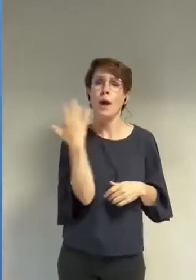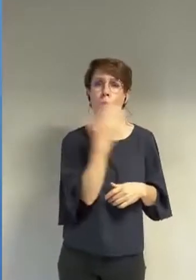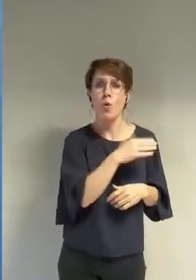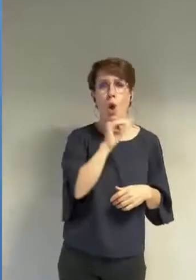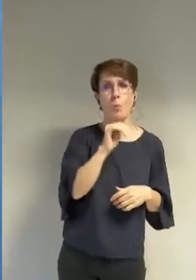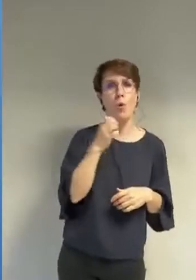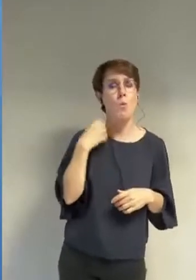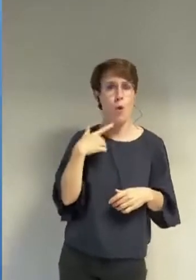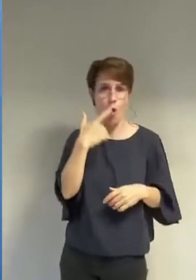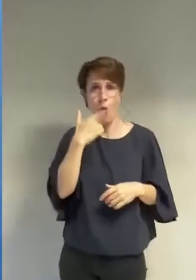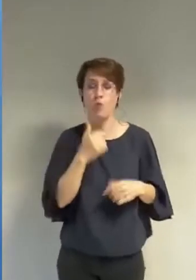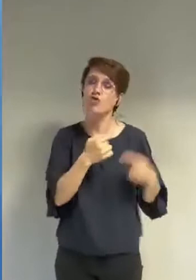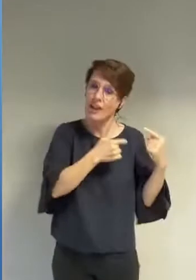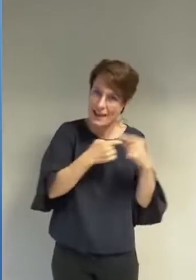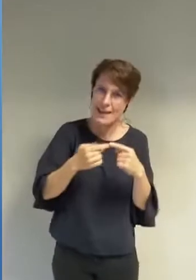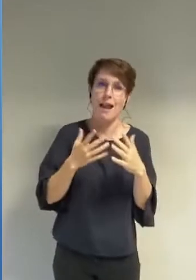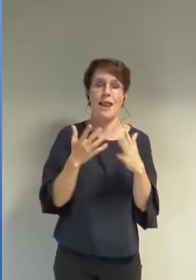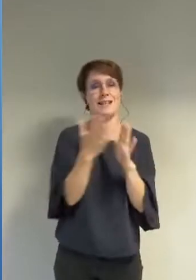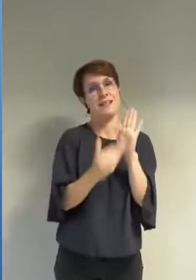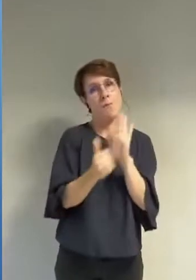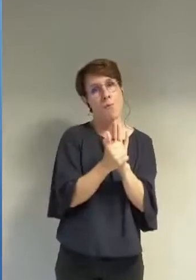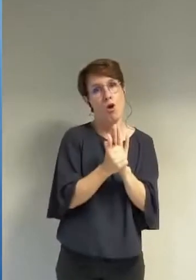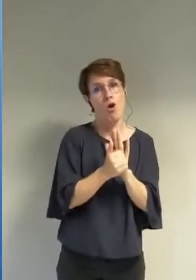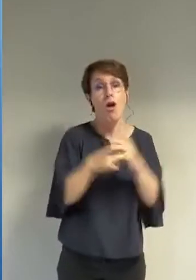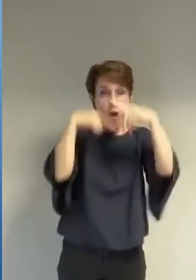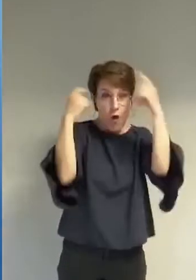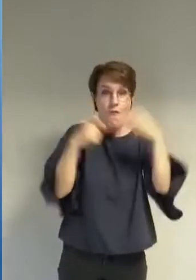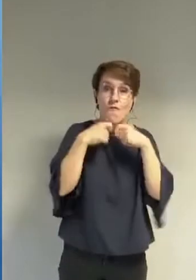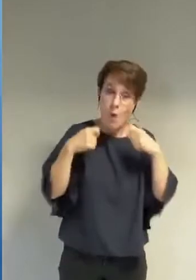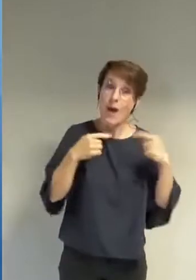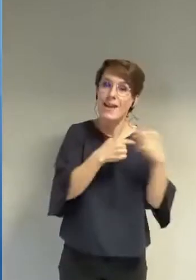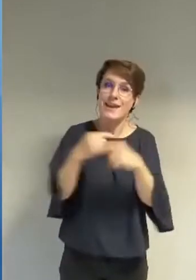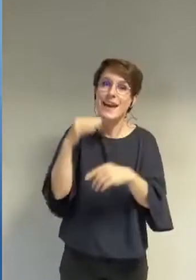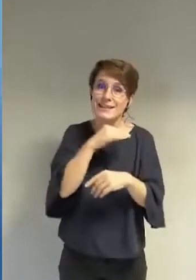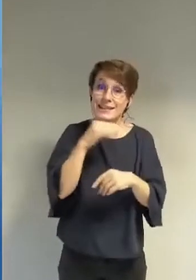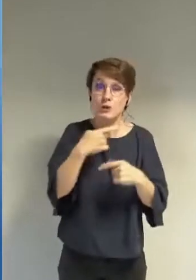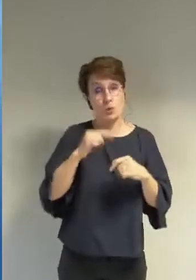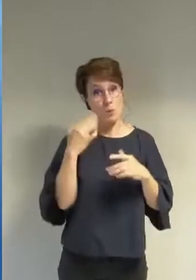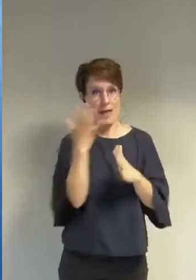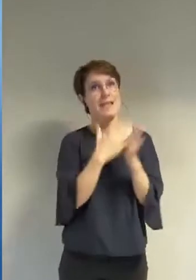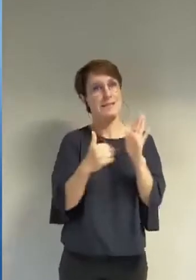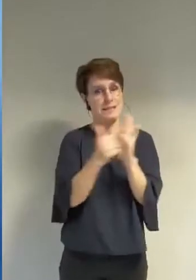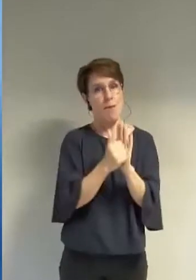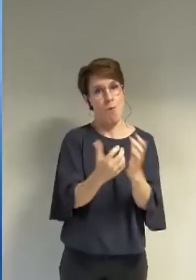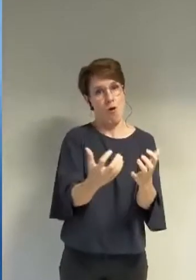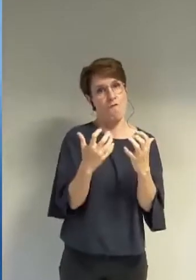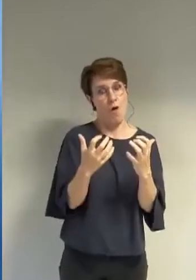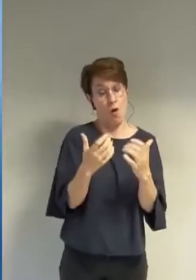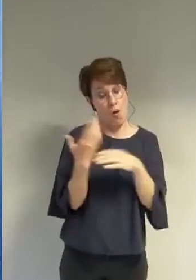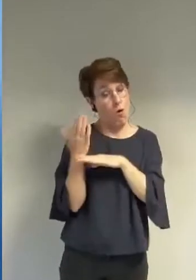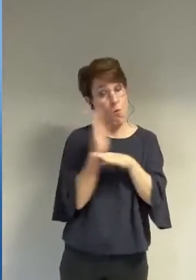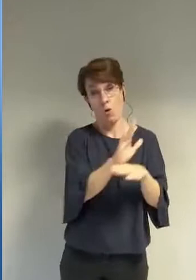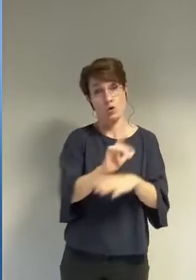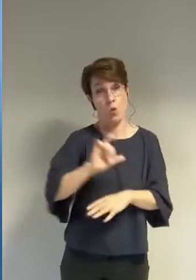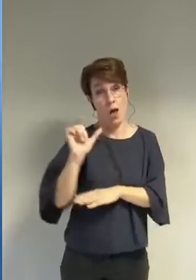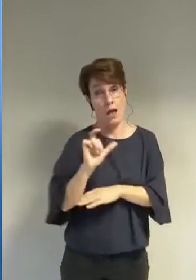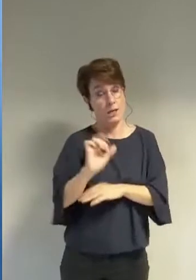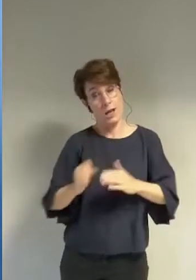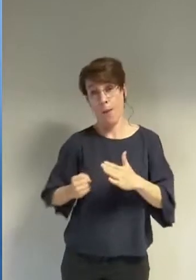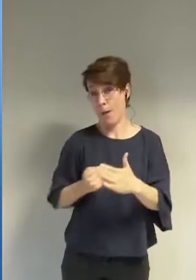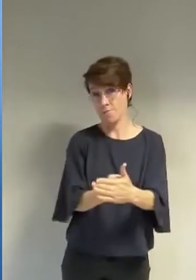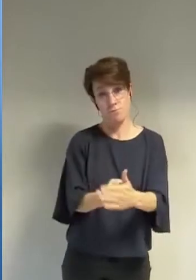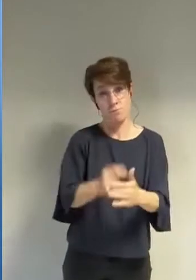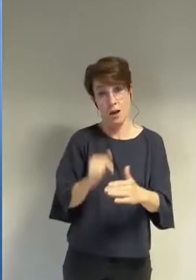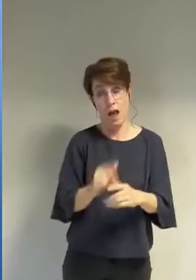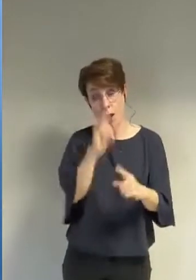un voile est un bout de tissu mais il a du sens c'est un étendard islamiste qui a pour seul but de